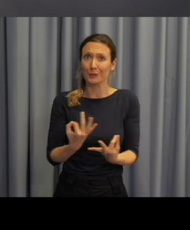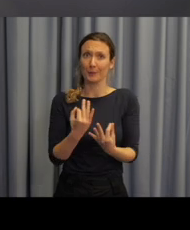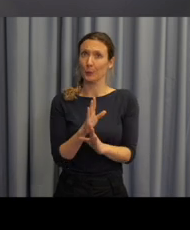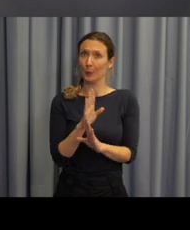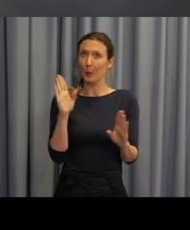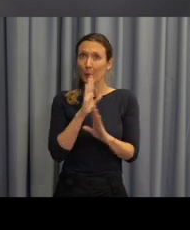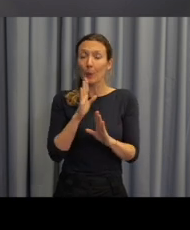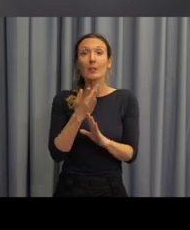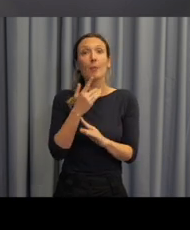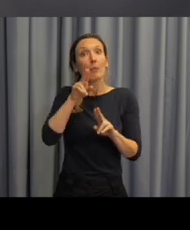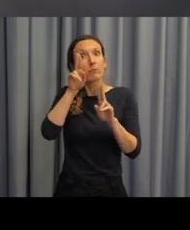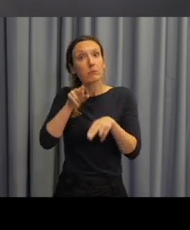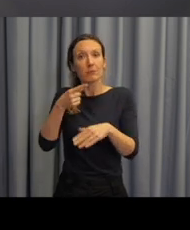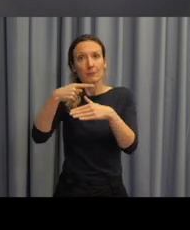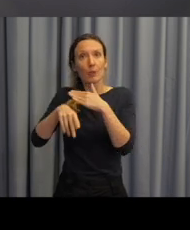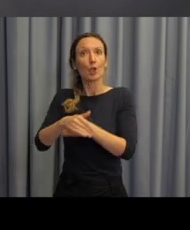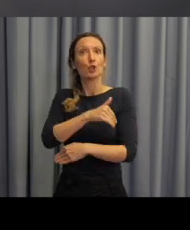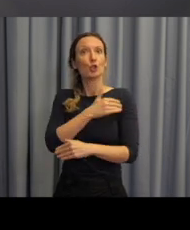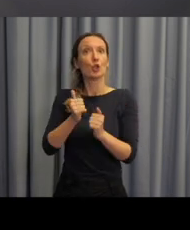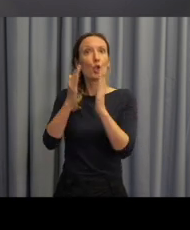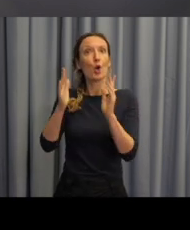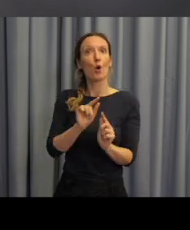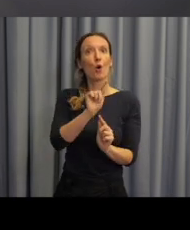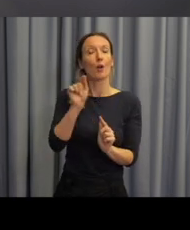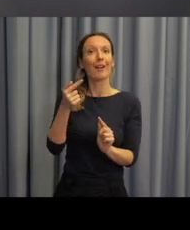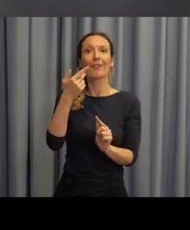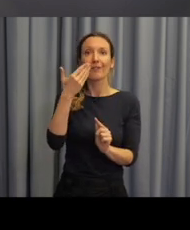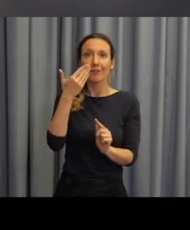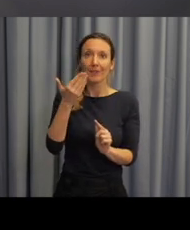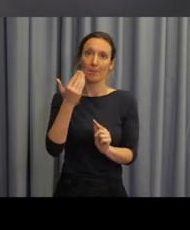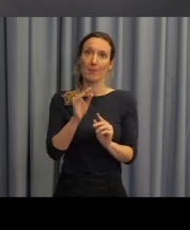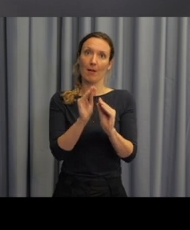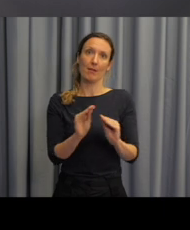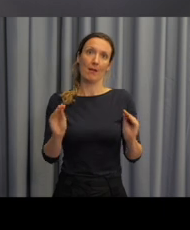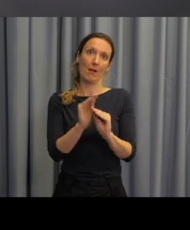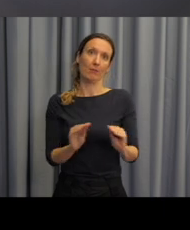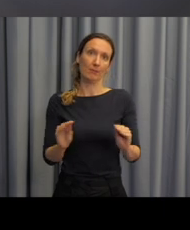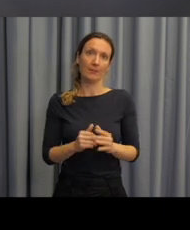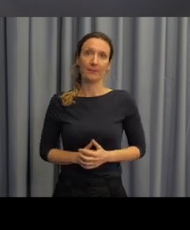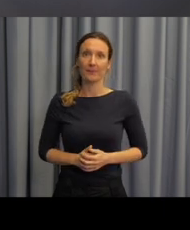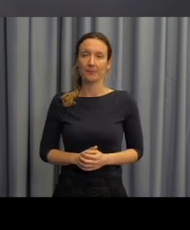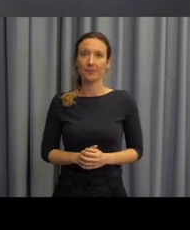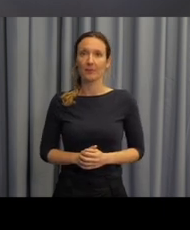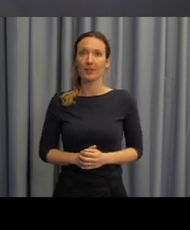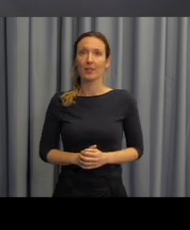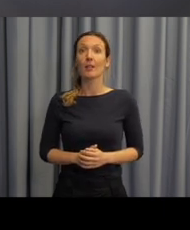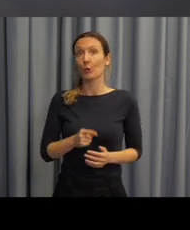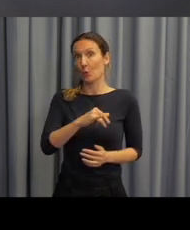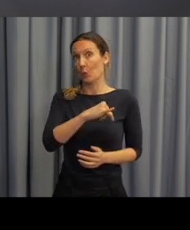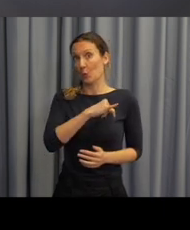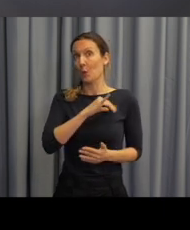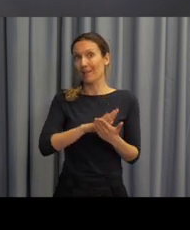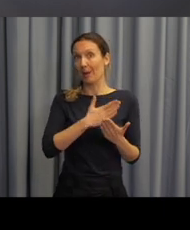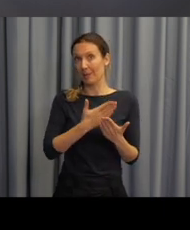vzhledem k tomu, že ji nemáme zakotvenu v rámcovém vzdělávacím programu, jak výuka vypadá, jak je realizována na